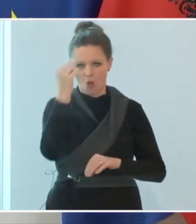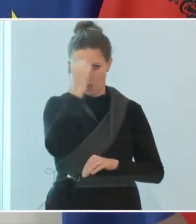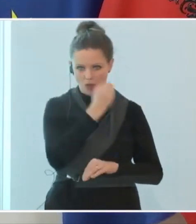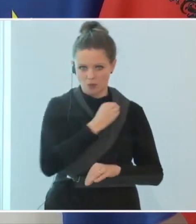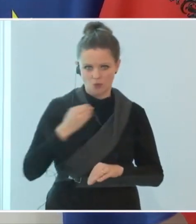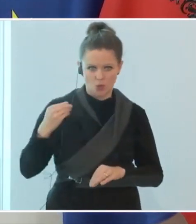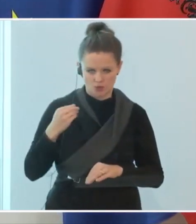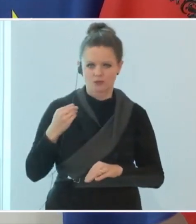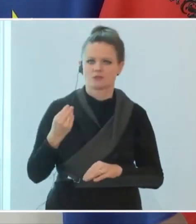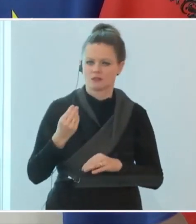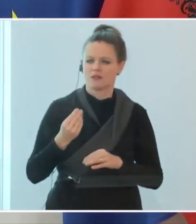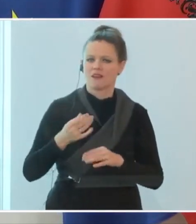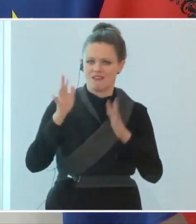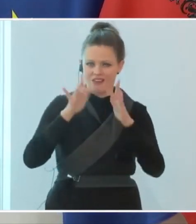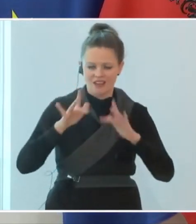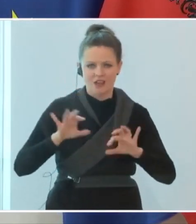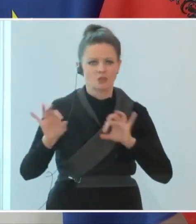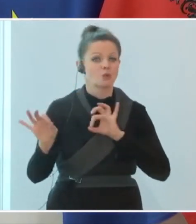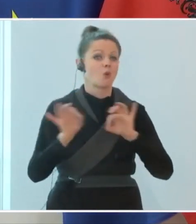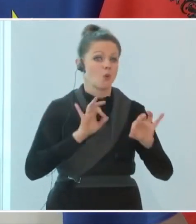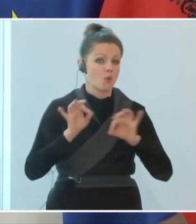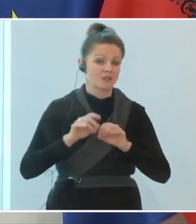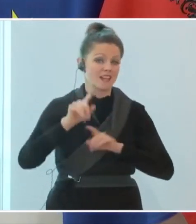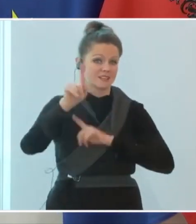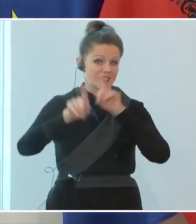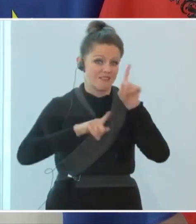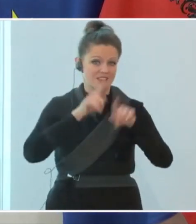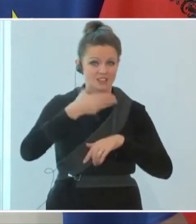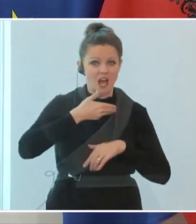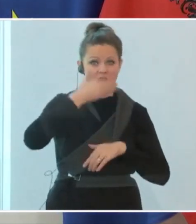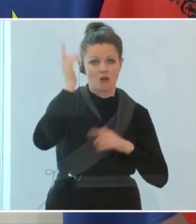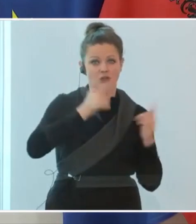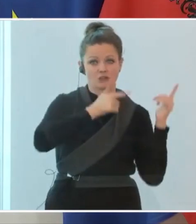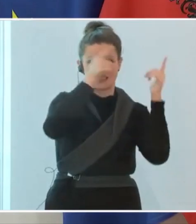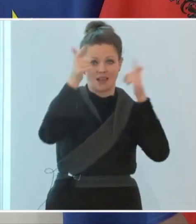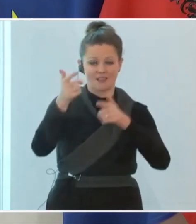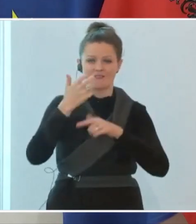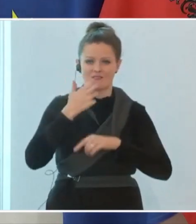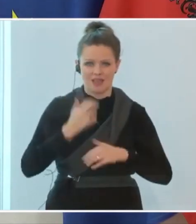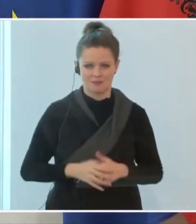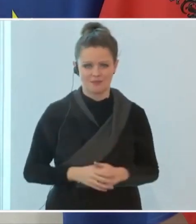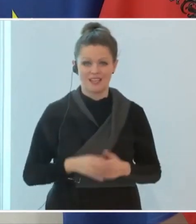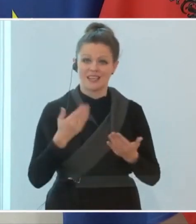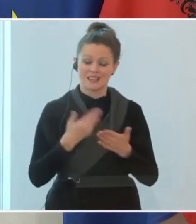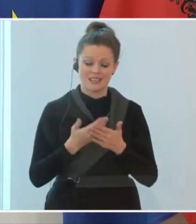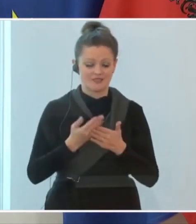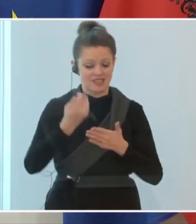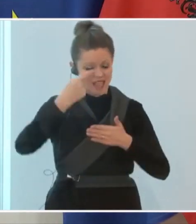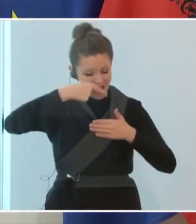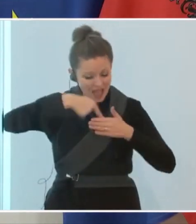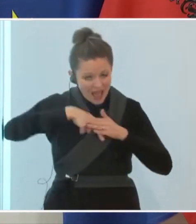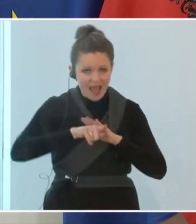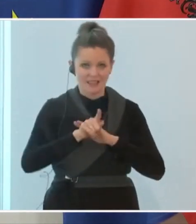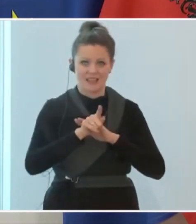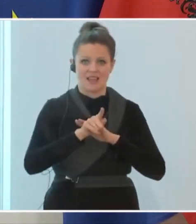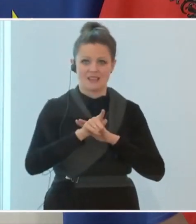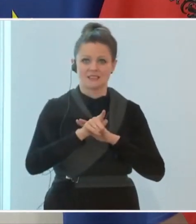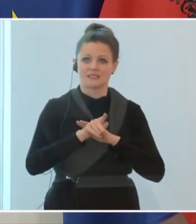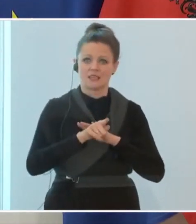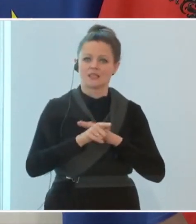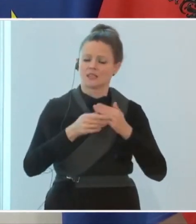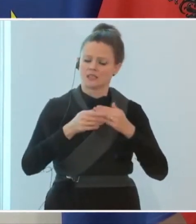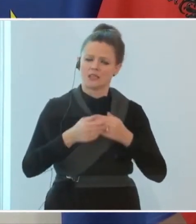im Ausland verbringen wollen. Wir werden vor den Weihnachtsfeiertagen mit einem sehr strengen Einreiseregime beginnen. Das bedeutet,